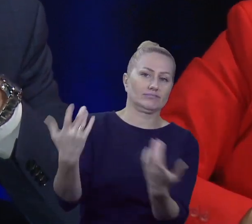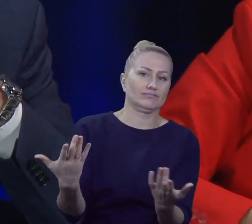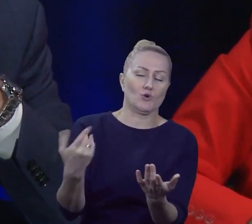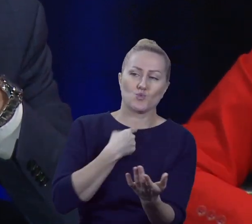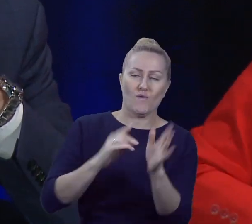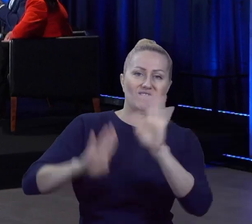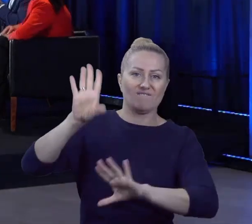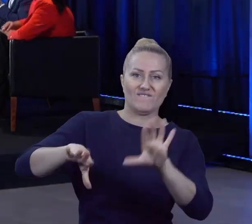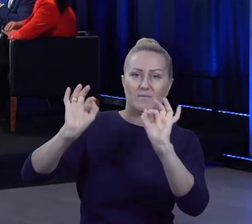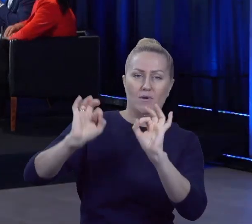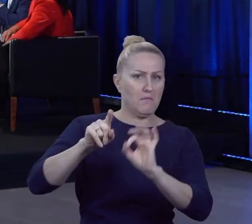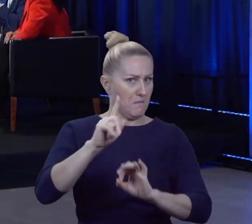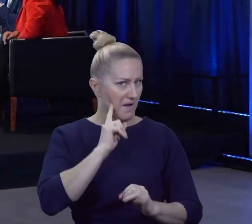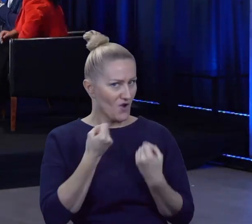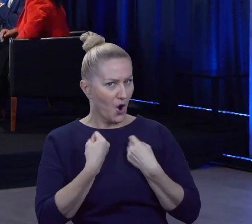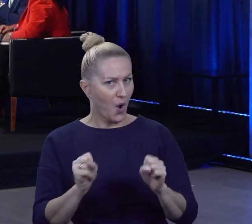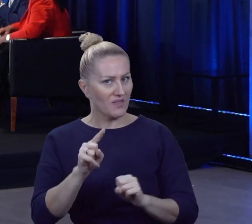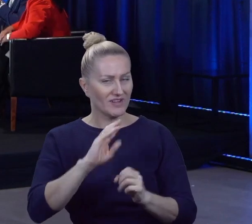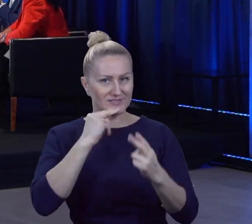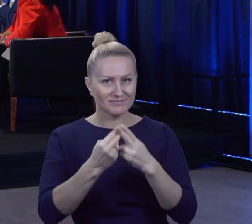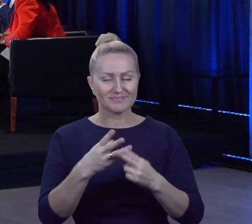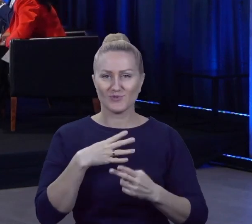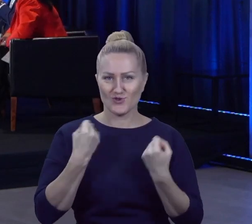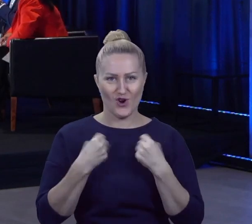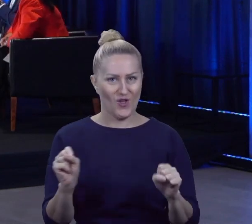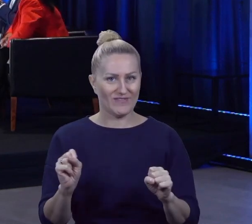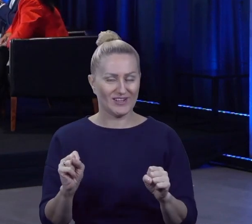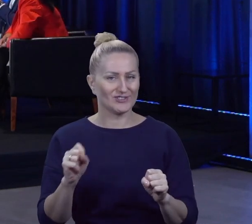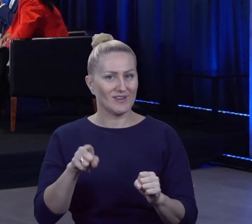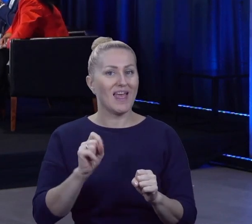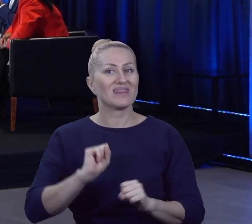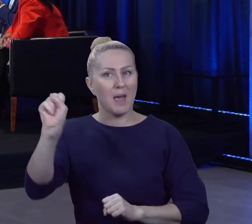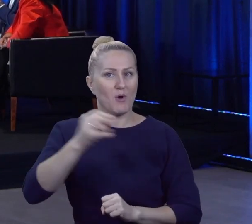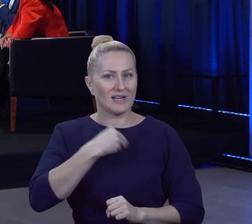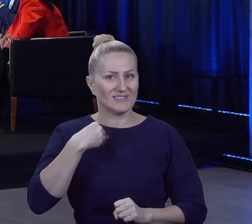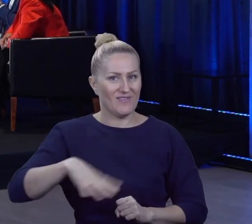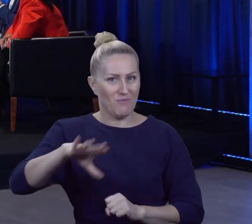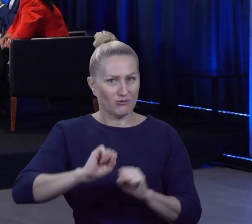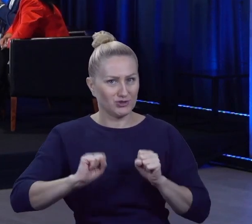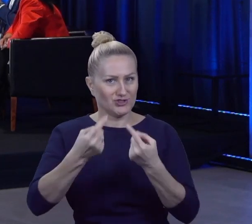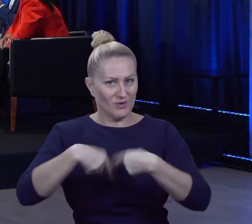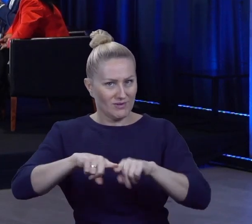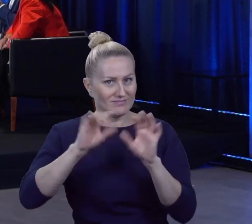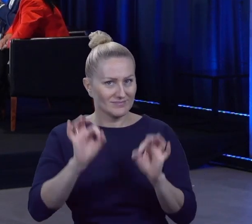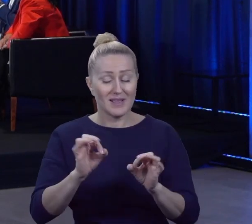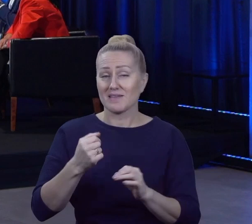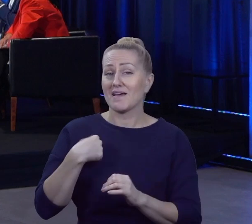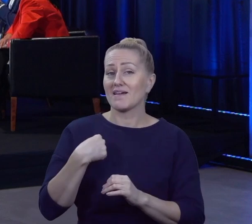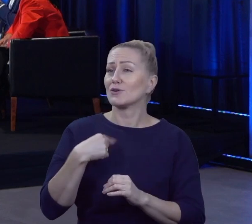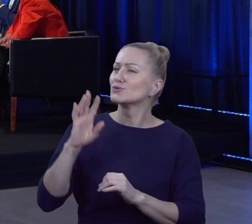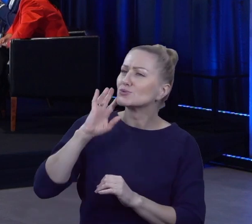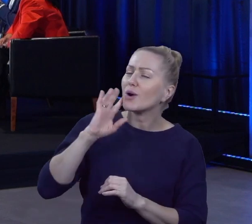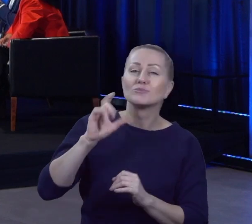dosyć odważny wniosek, że demokracja w Polsce dobrze działa. Proszę? Mówię, że to jest bardzo odważny wniosek,